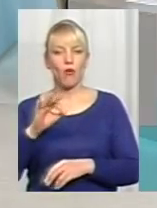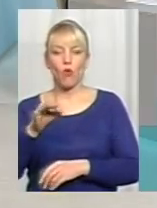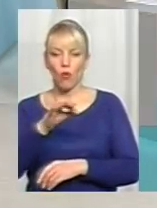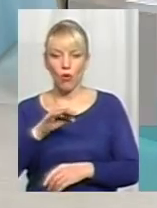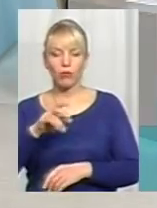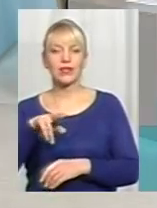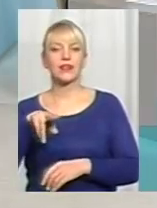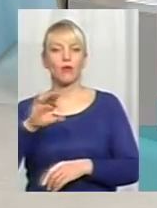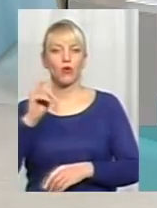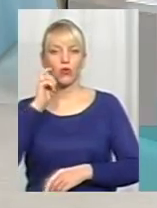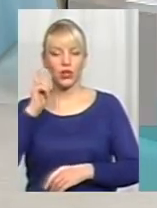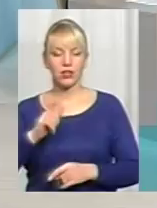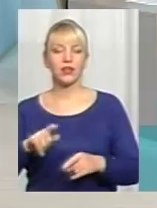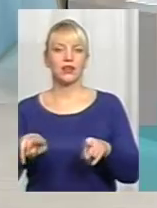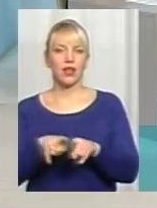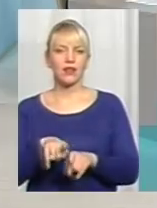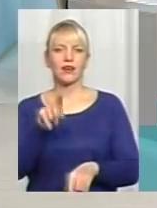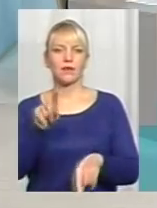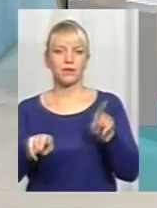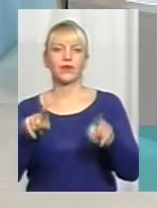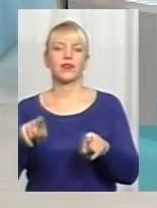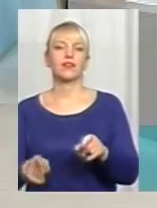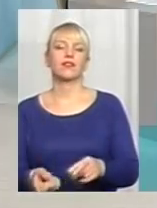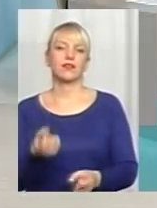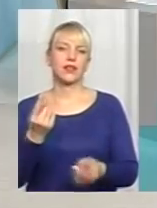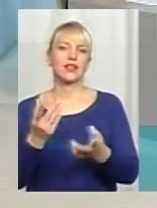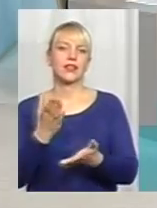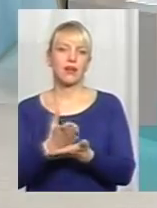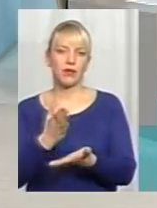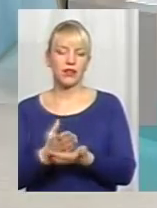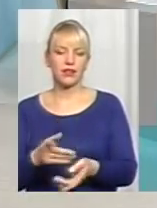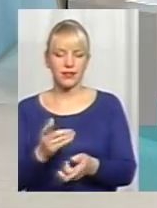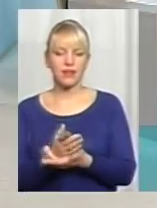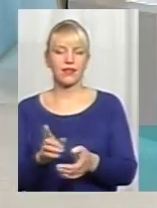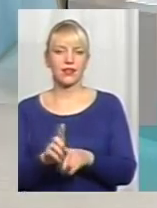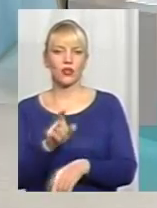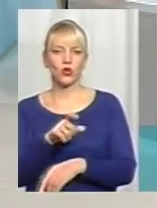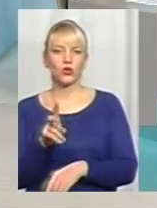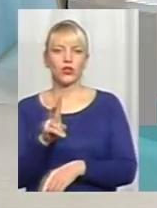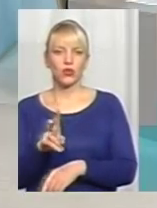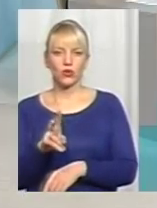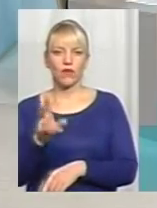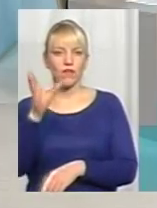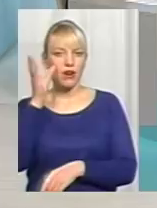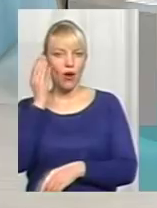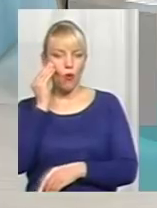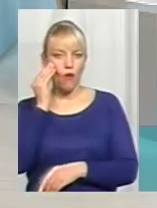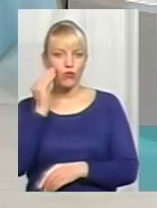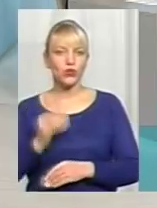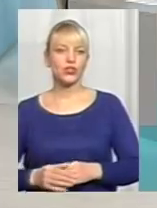трапляються періодично в ряді інших установ. Тобто, є певна категорія осіб, які, враховуючи певне